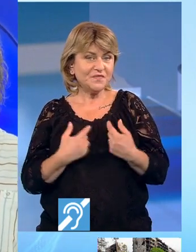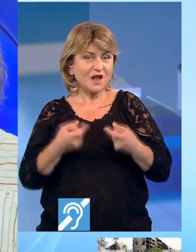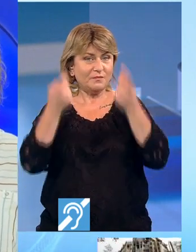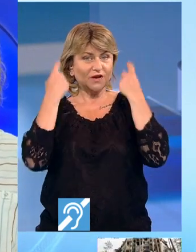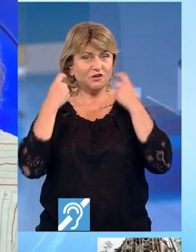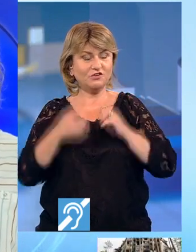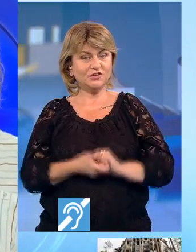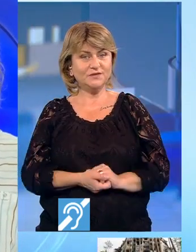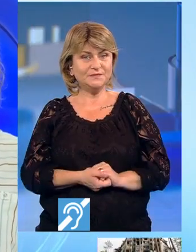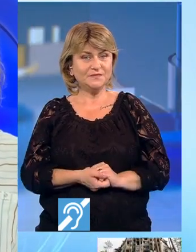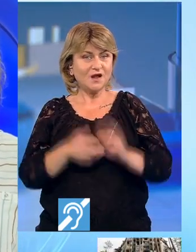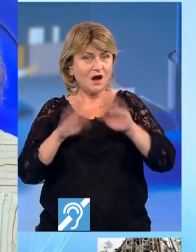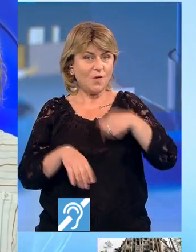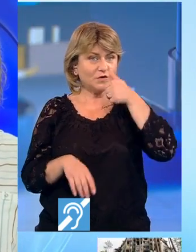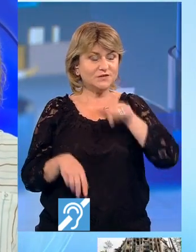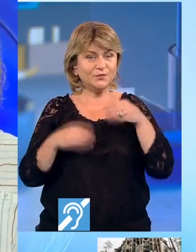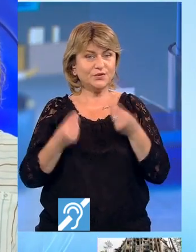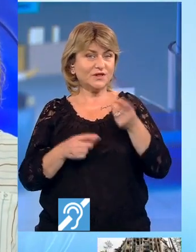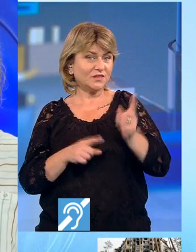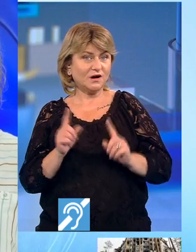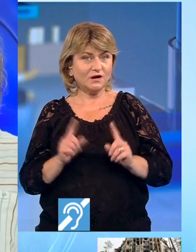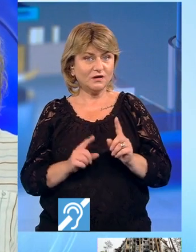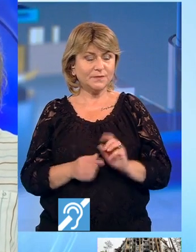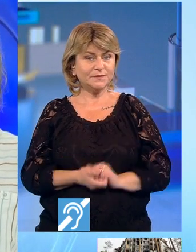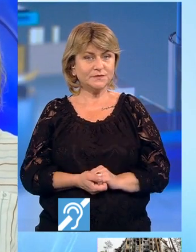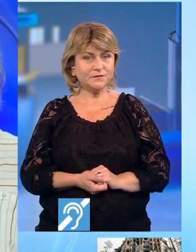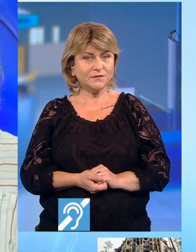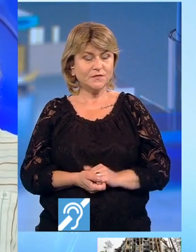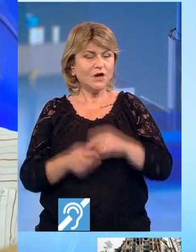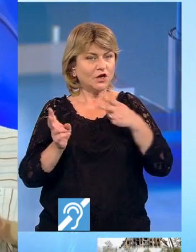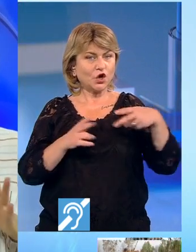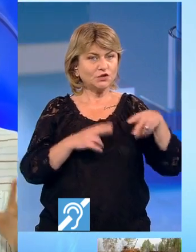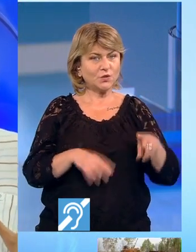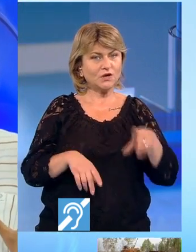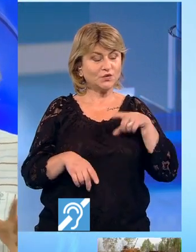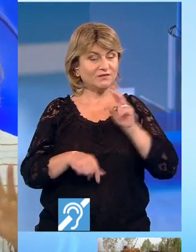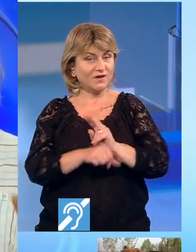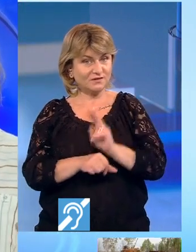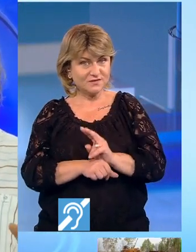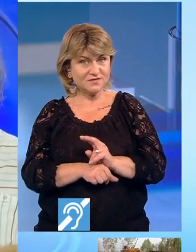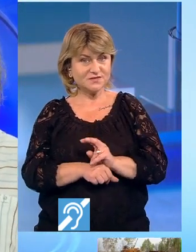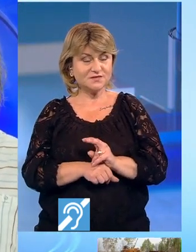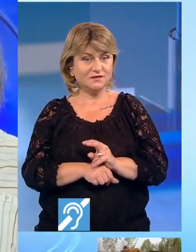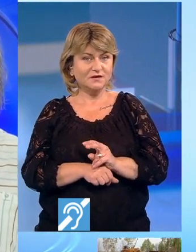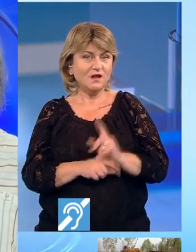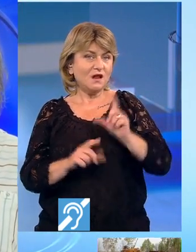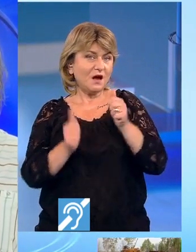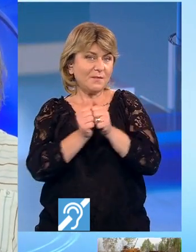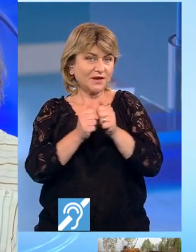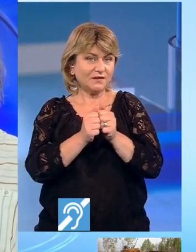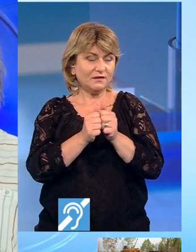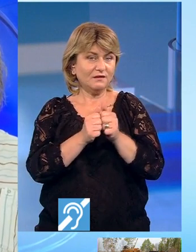Capricornii au astăzi o zi bună dacă în continuare sunt atenți la partener.